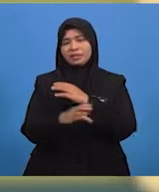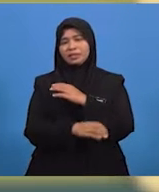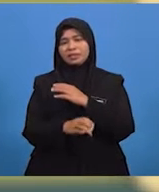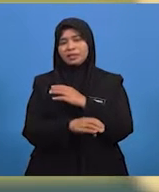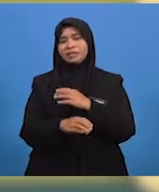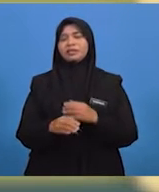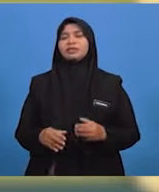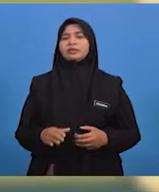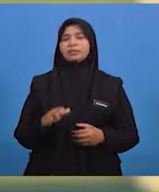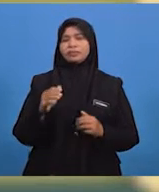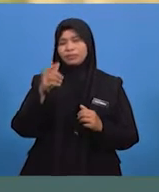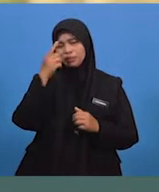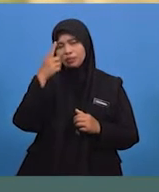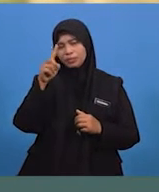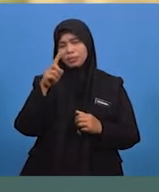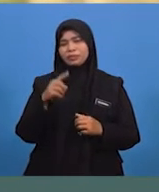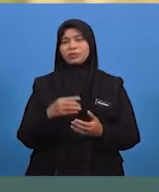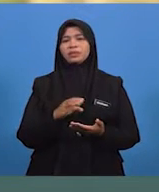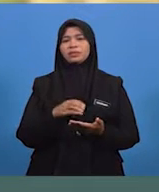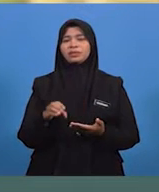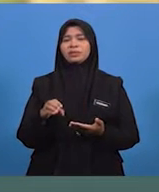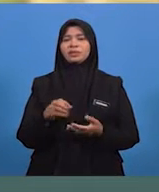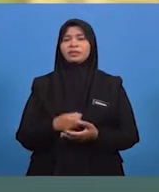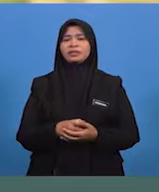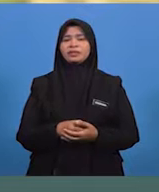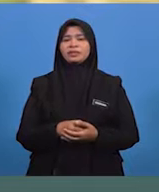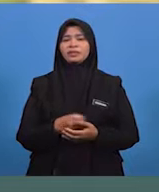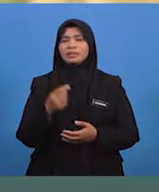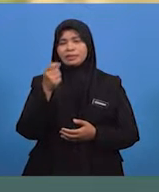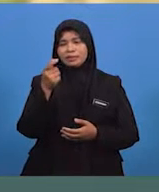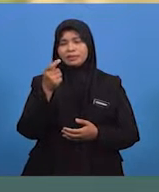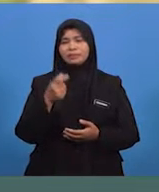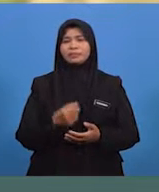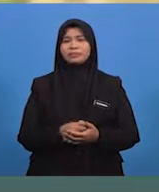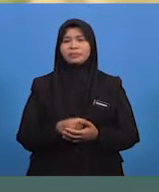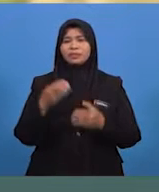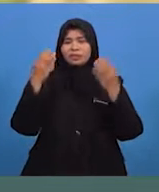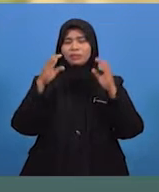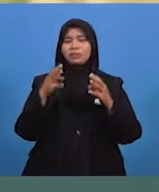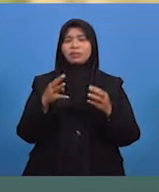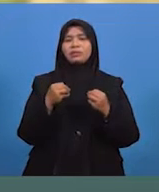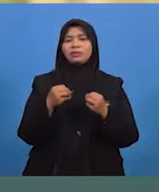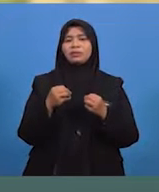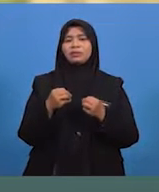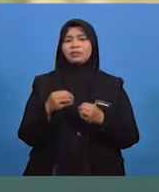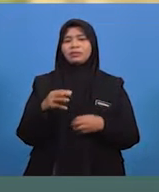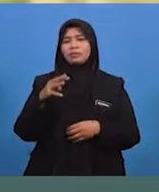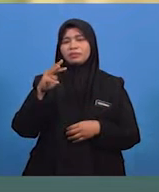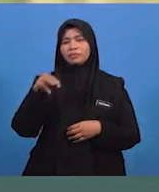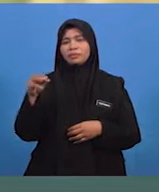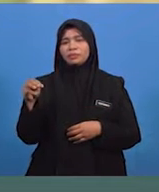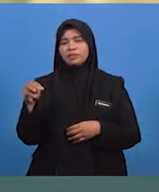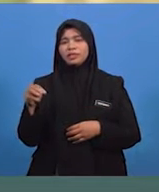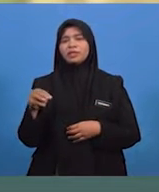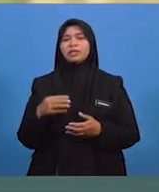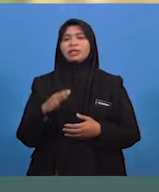terhadap alam sekitar? Teruskan berfikir kerana cikgu pasti ada di antara murid